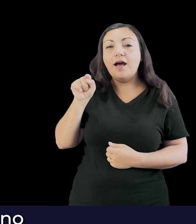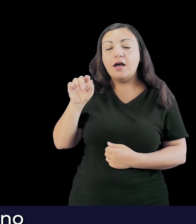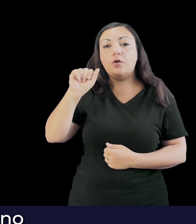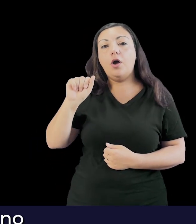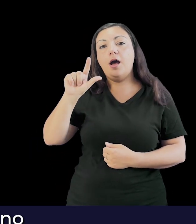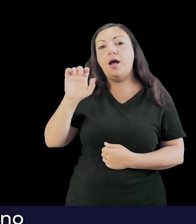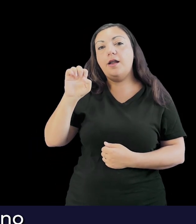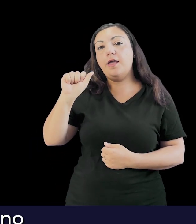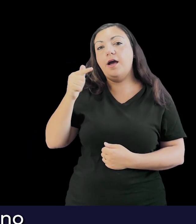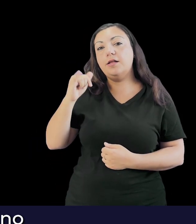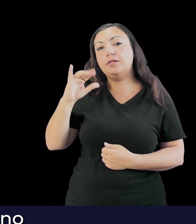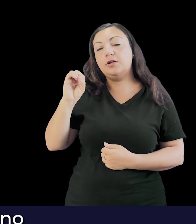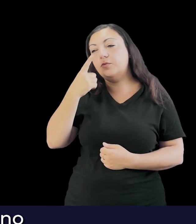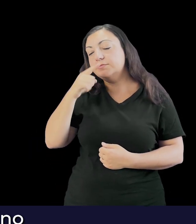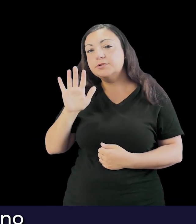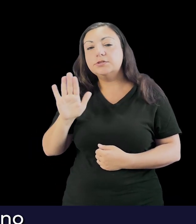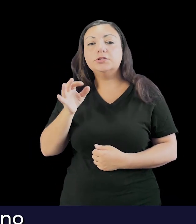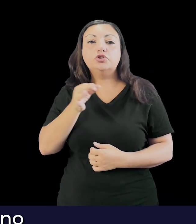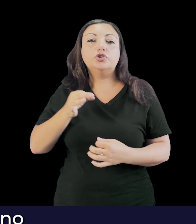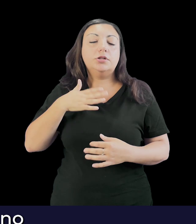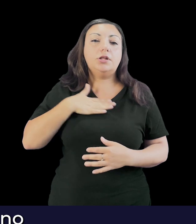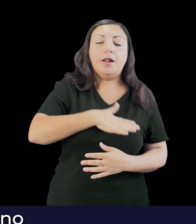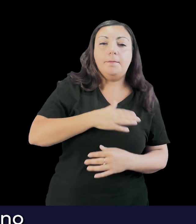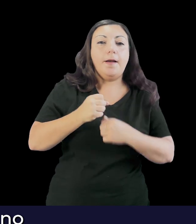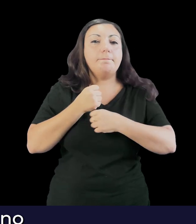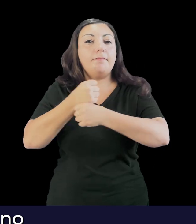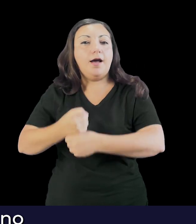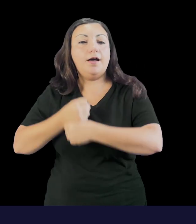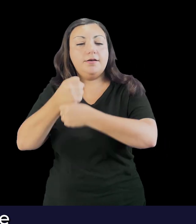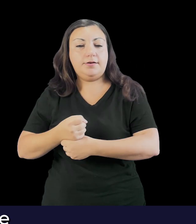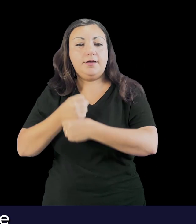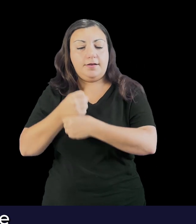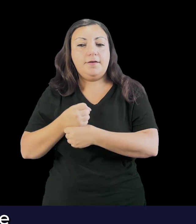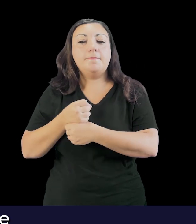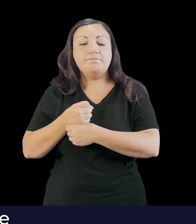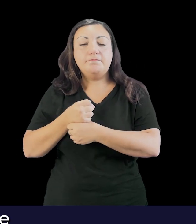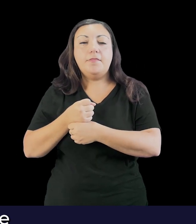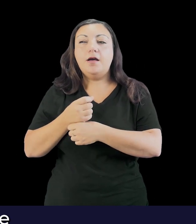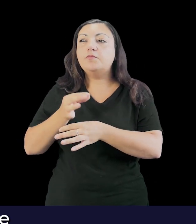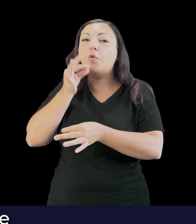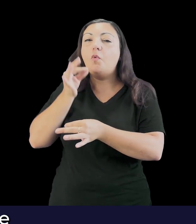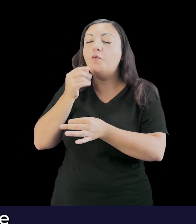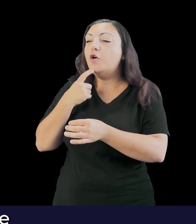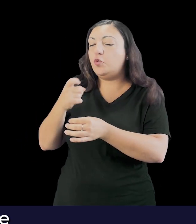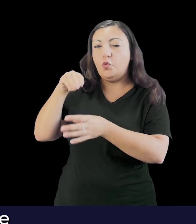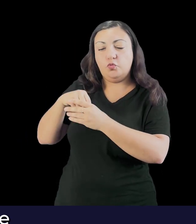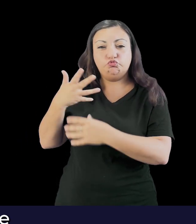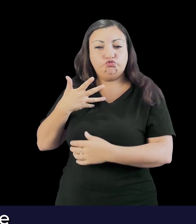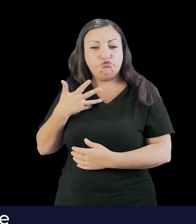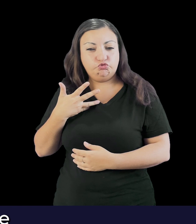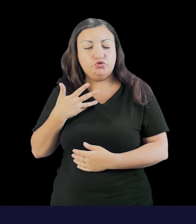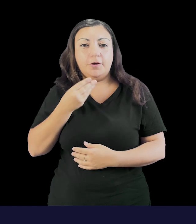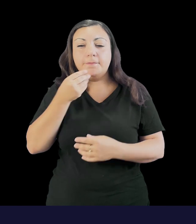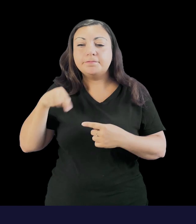Concludiamo con una rarità, ormai è rimasta quasi una rarità, l'Aleatico dell'Isola dell'Elba, ma in realtà anche in Maremma, che è un passito da uve